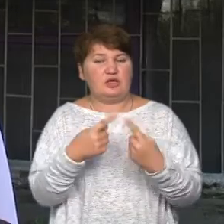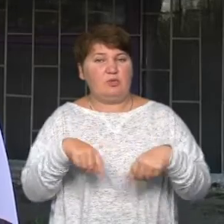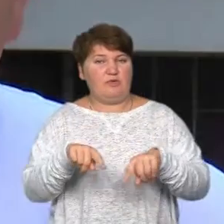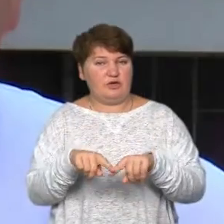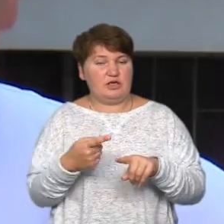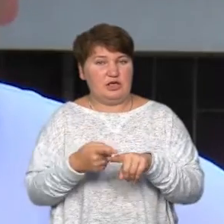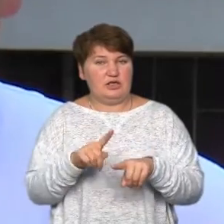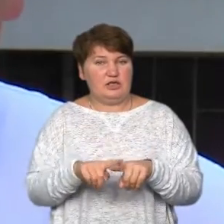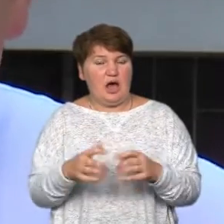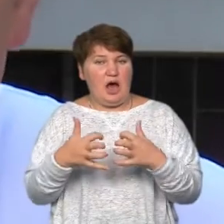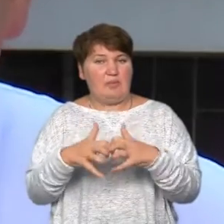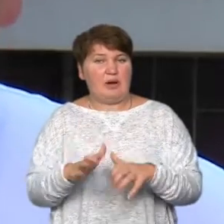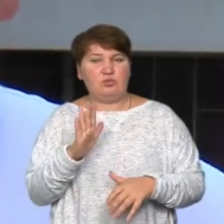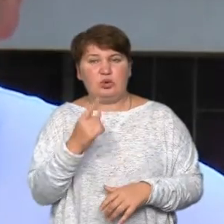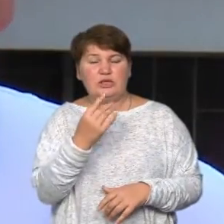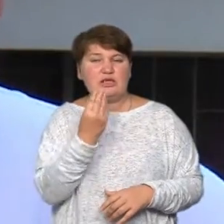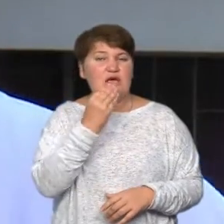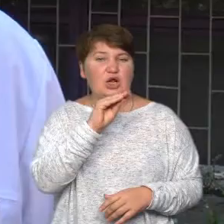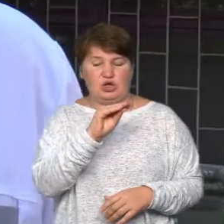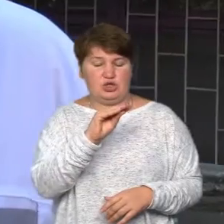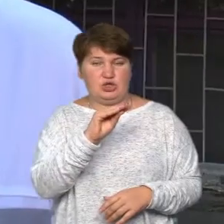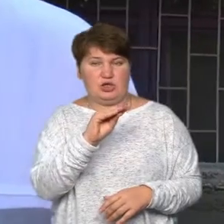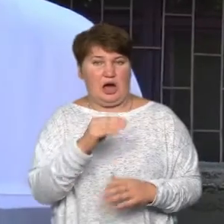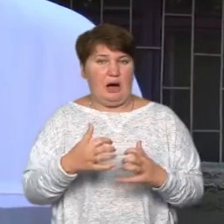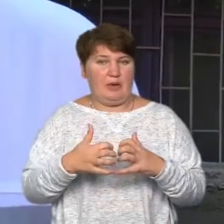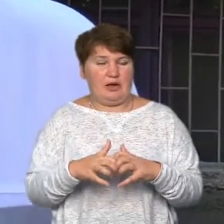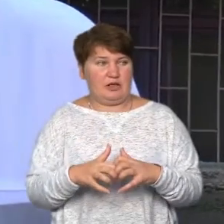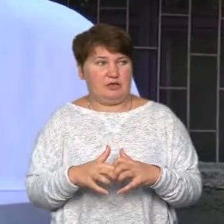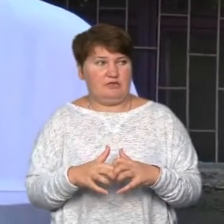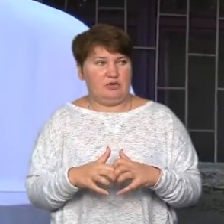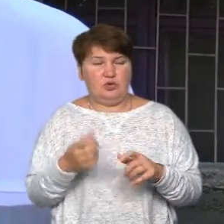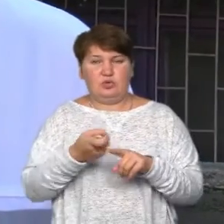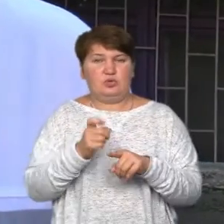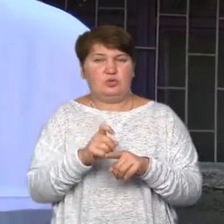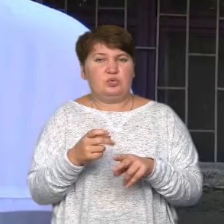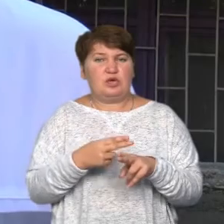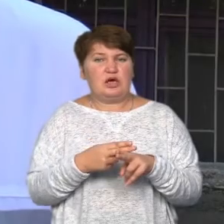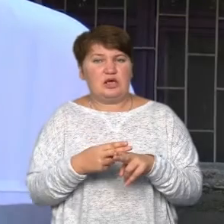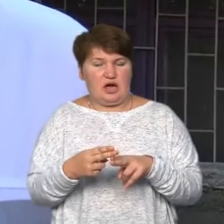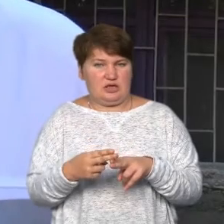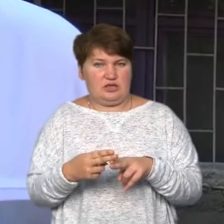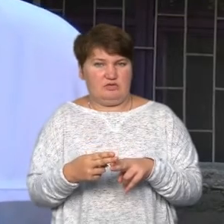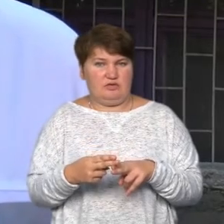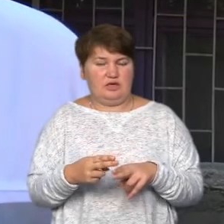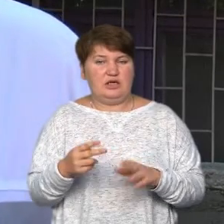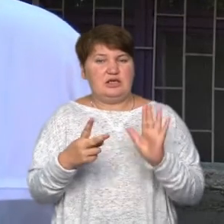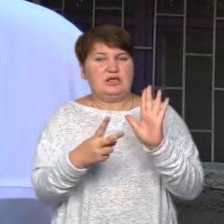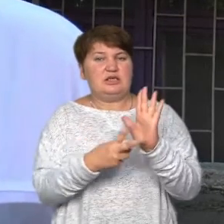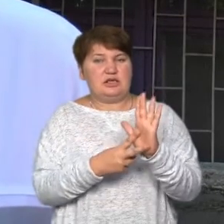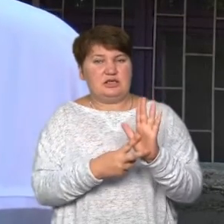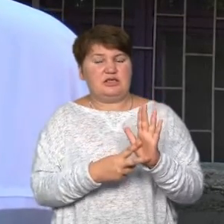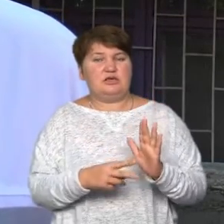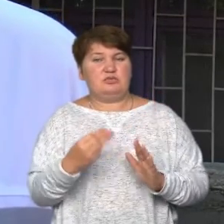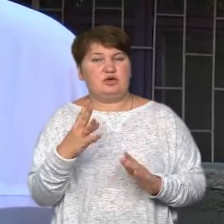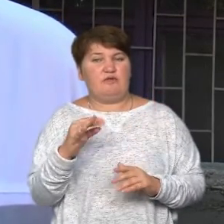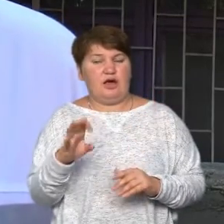буде один з кращих апаратів, тобто кращий апарат. Недостатньо якісних апаратів, апаратів експерт-класу. Всім апаратів, якщо б був експерт-класу цього